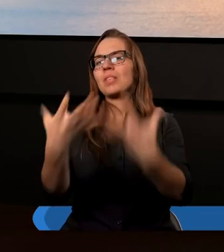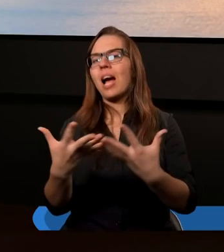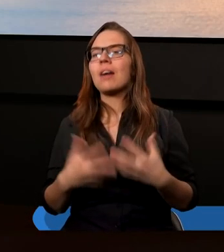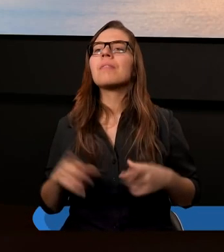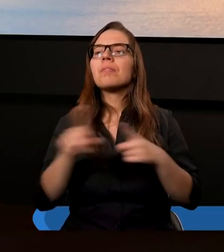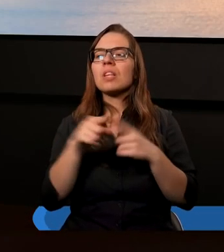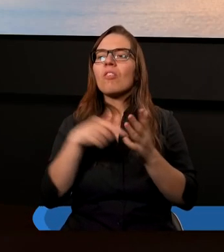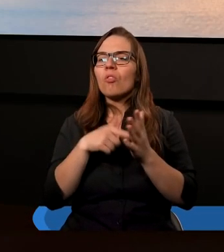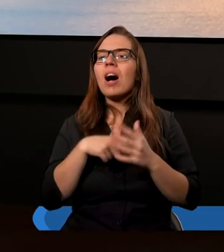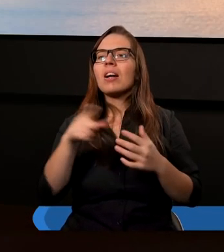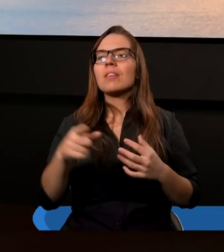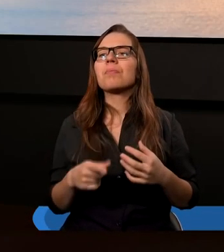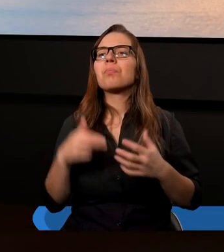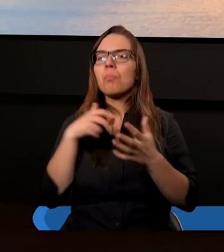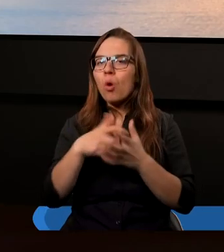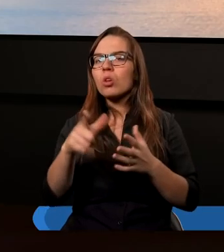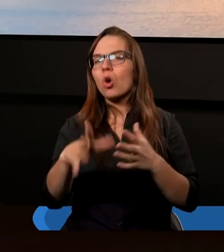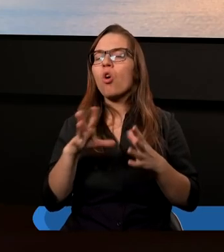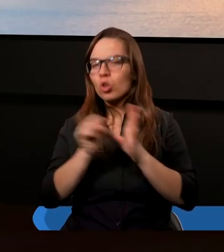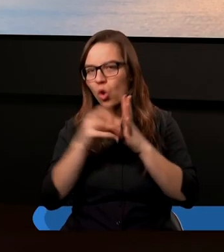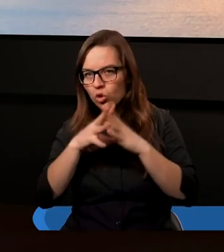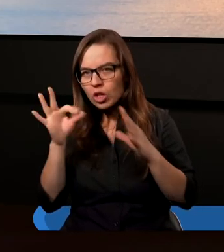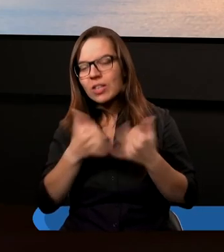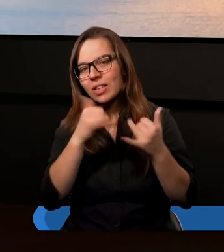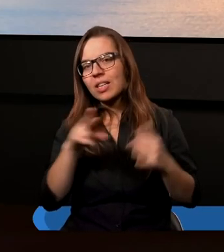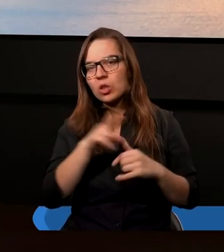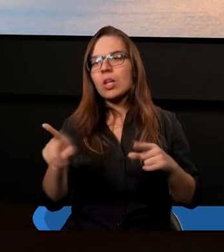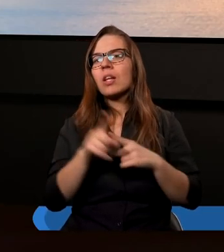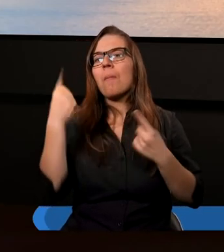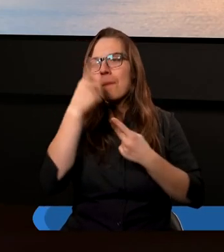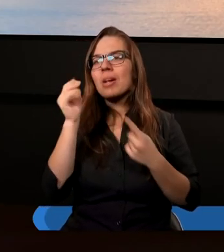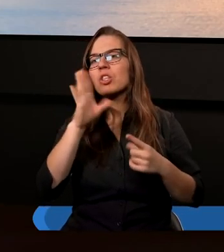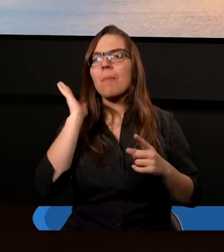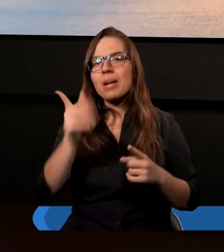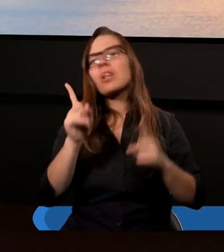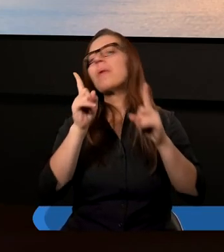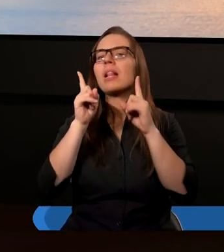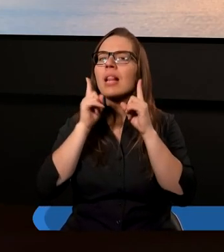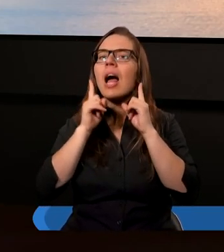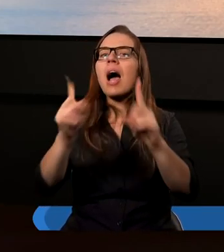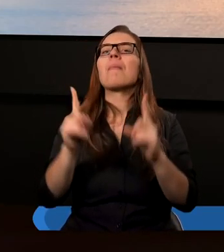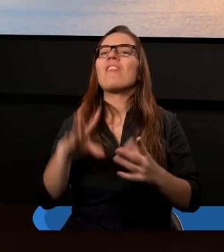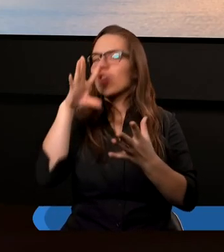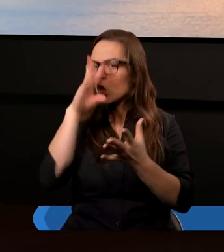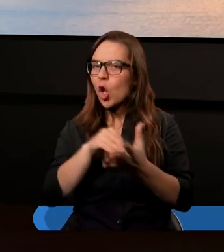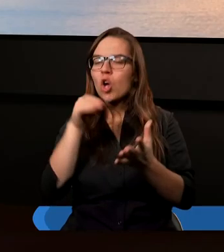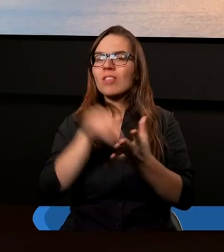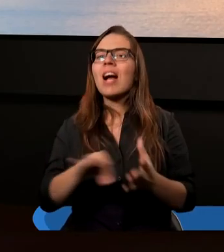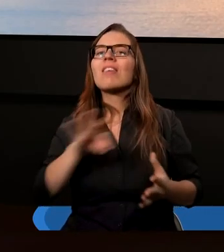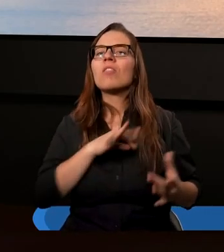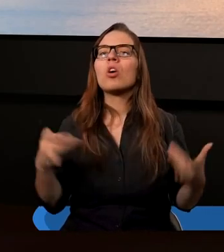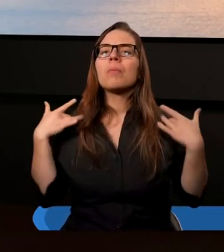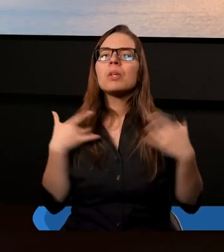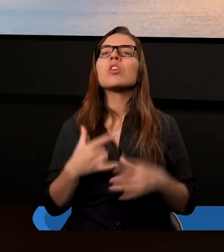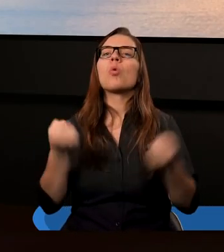żebyśmy tak podchodzili do dziesięciny i myślę, że będziemy naprawdę doświadczyć właśnie tą wierność